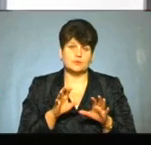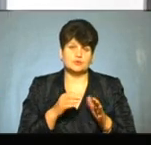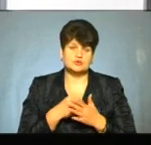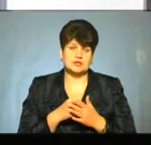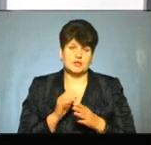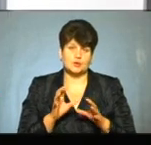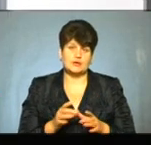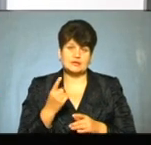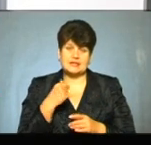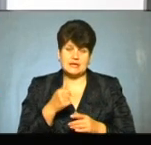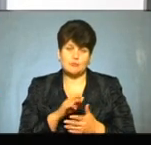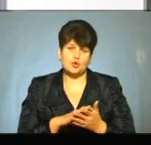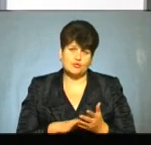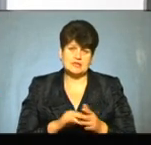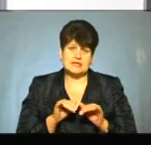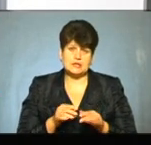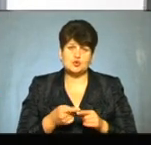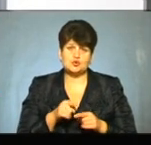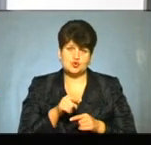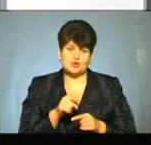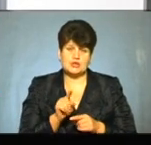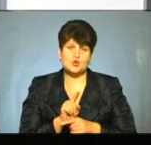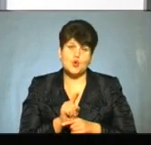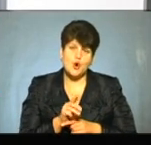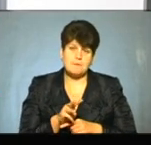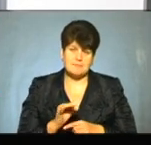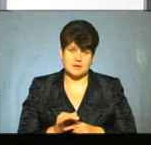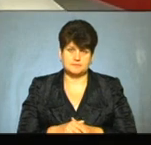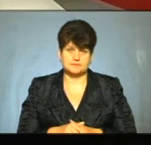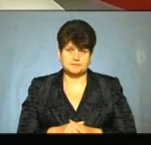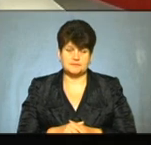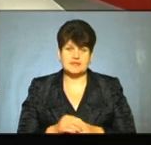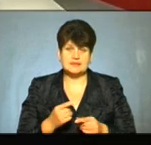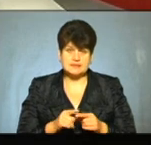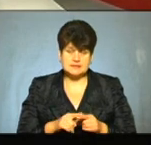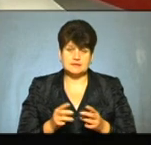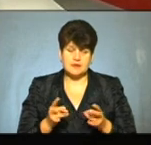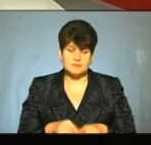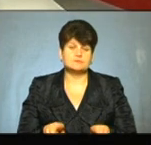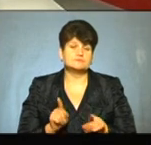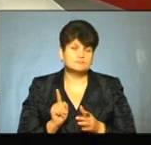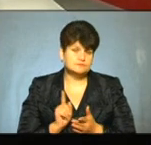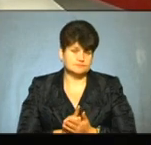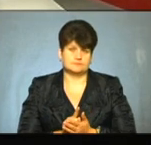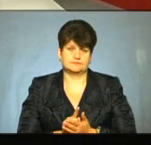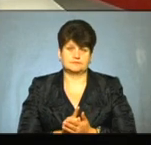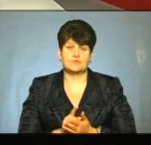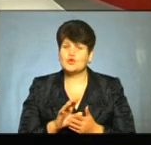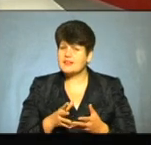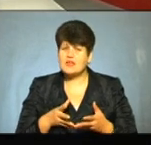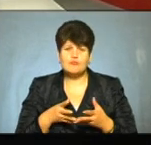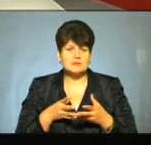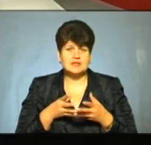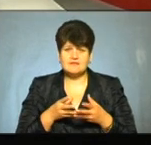2021 рік. На один рік продовжити дію цієї норми або цього акцизу. перед голосуванням бюджету 2020? Однозначно. Воно не